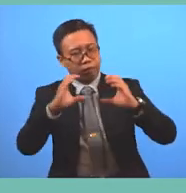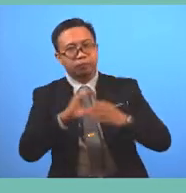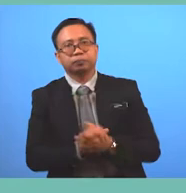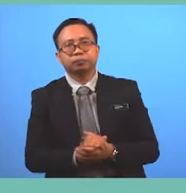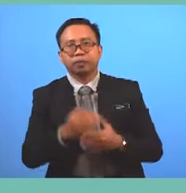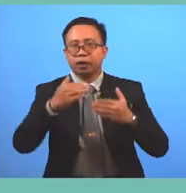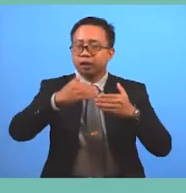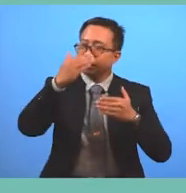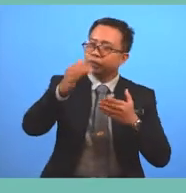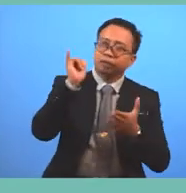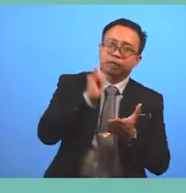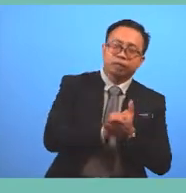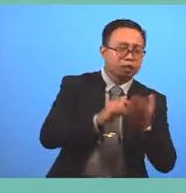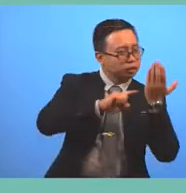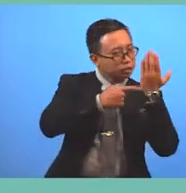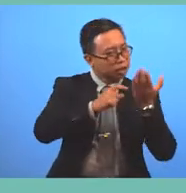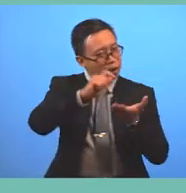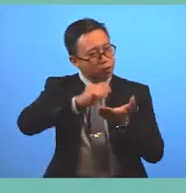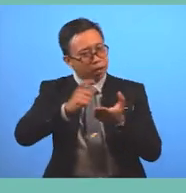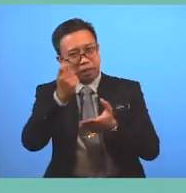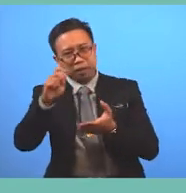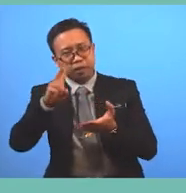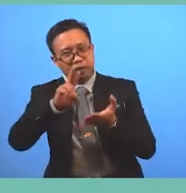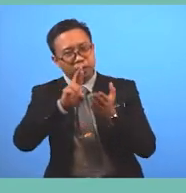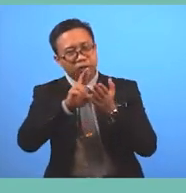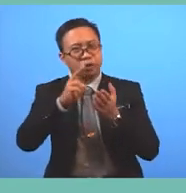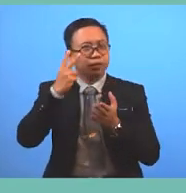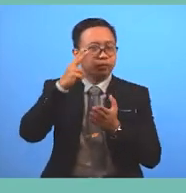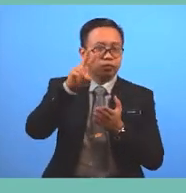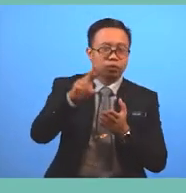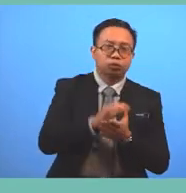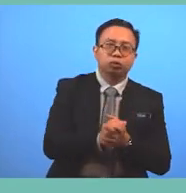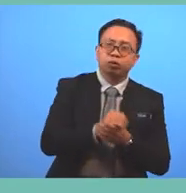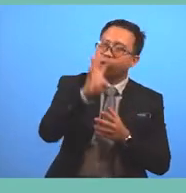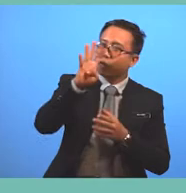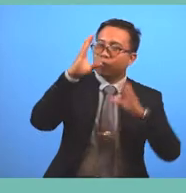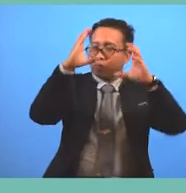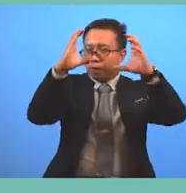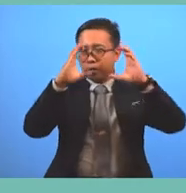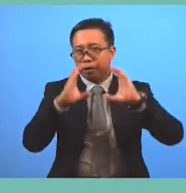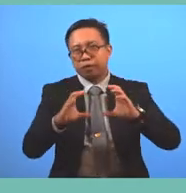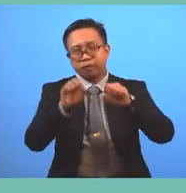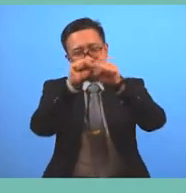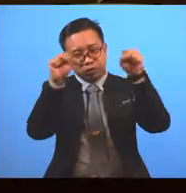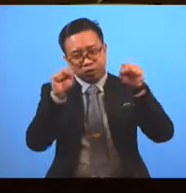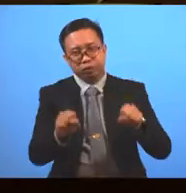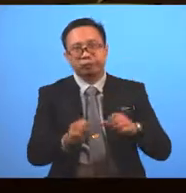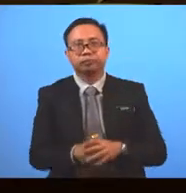After that Start writing The review Considering The full paragraph Structure